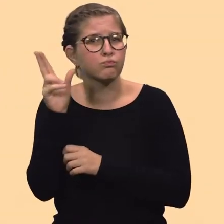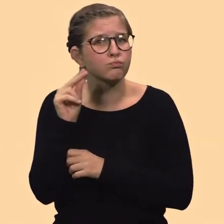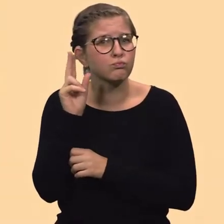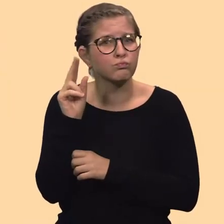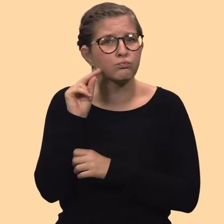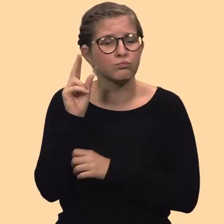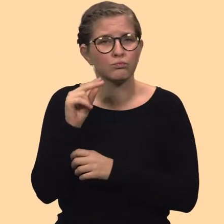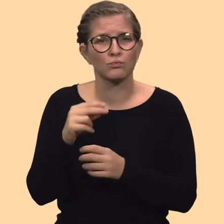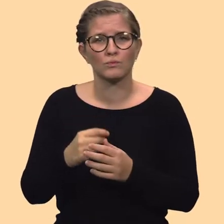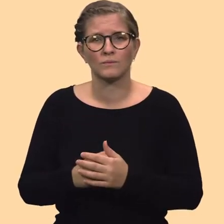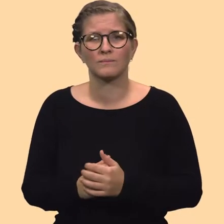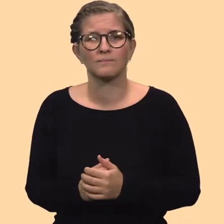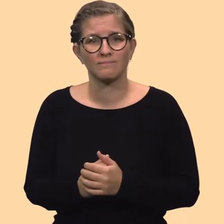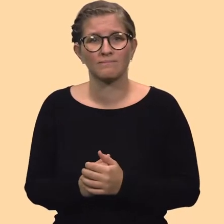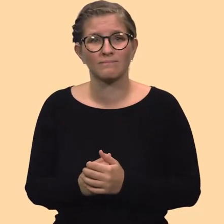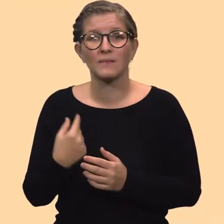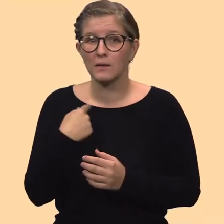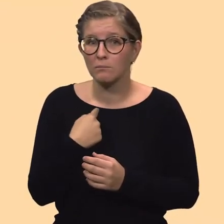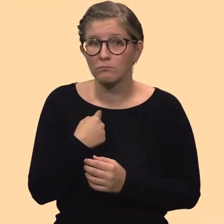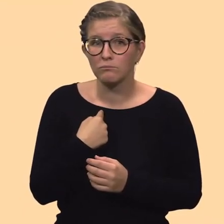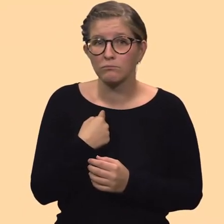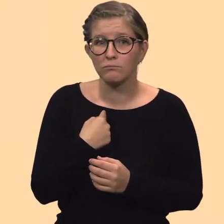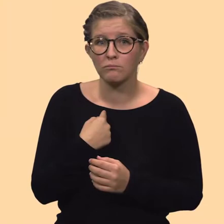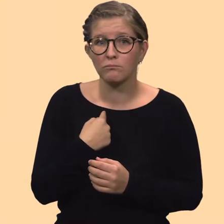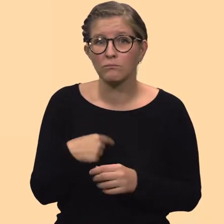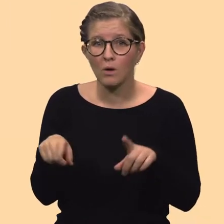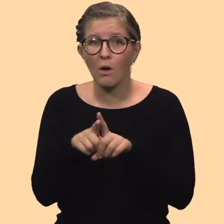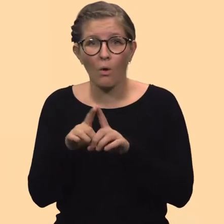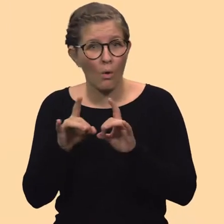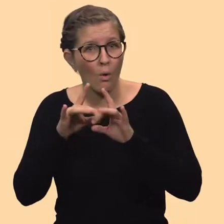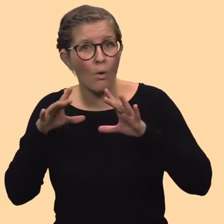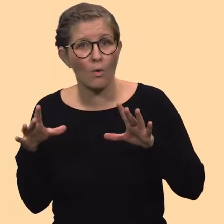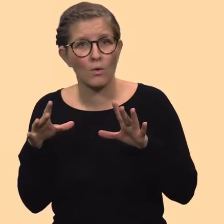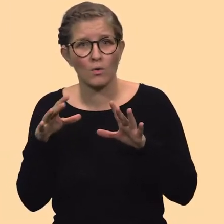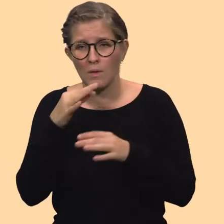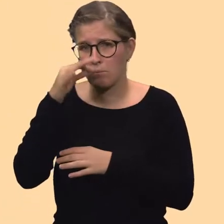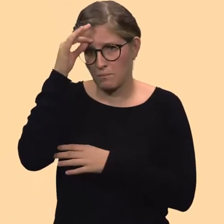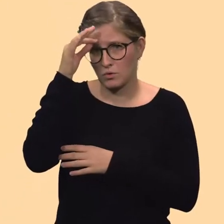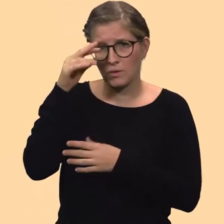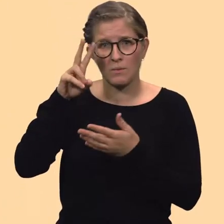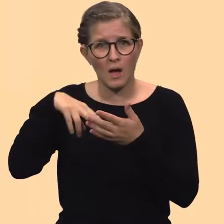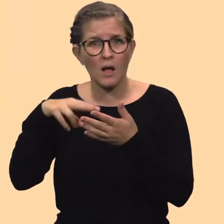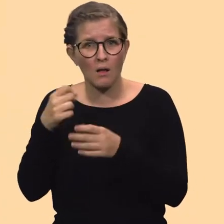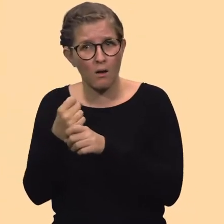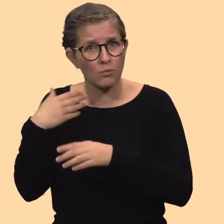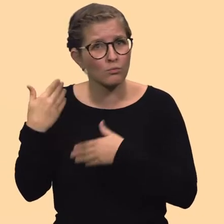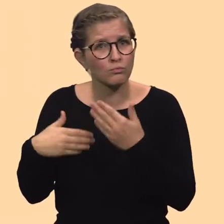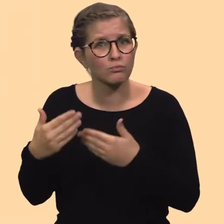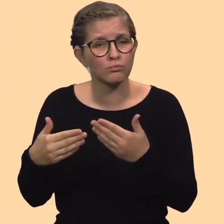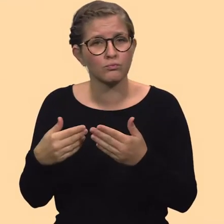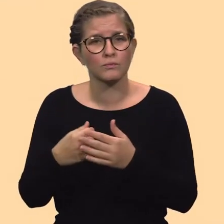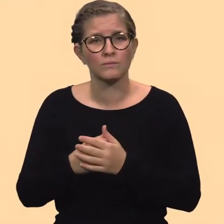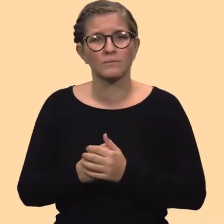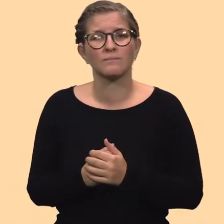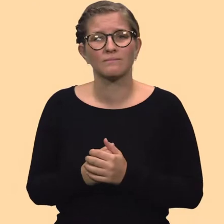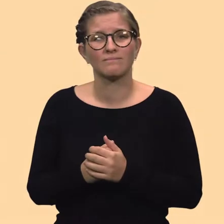Texte vorlesen zu lassen. Ich kann auch ohne Screenreader arbeiten.